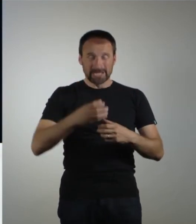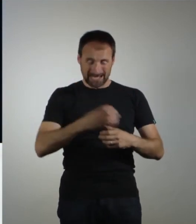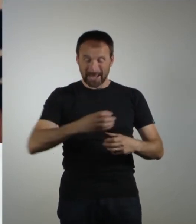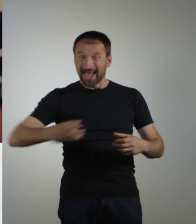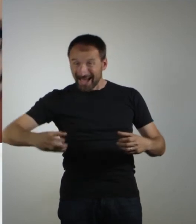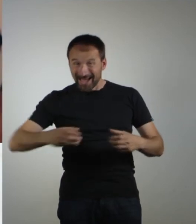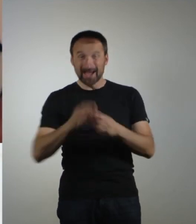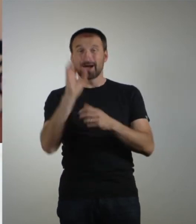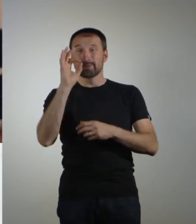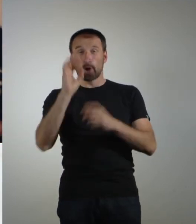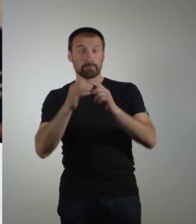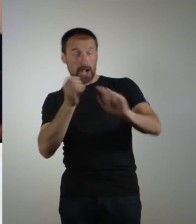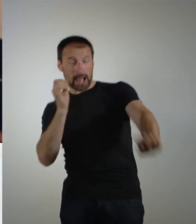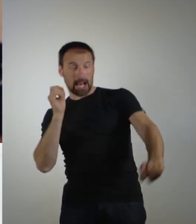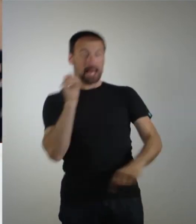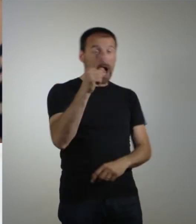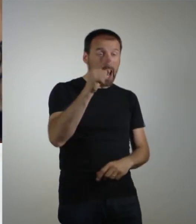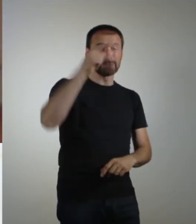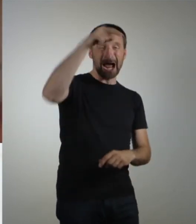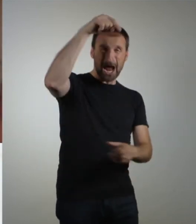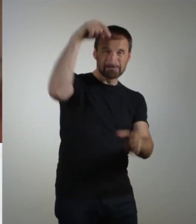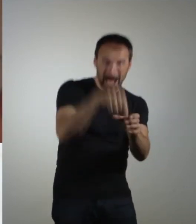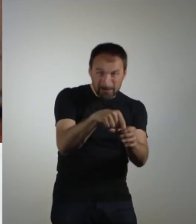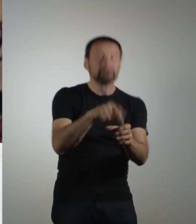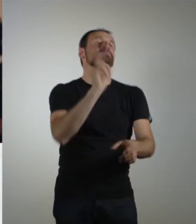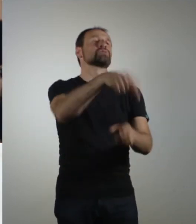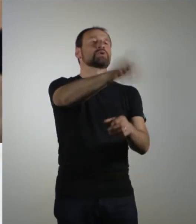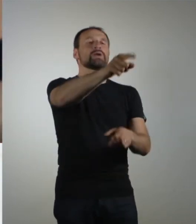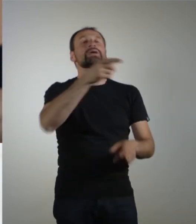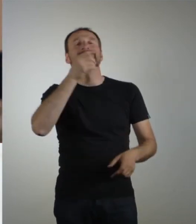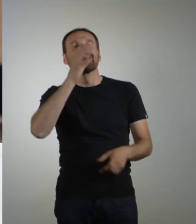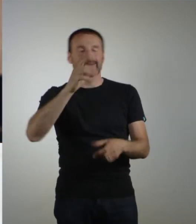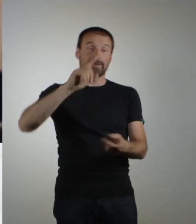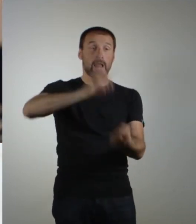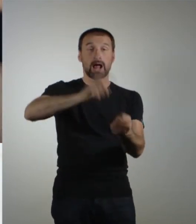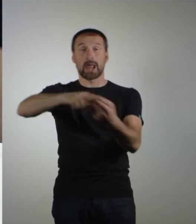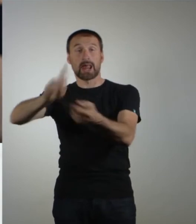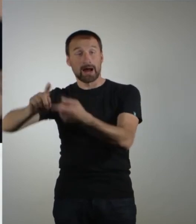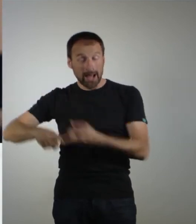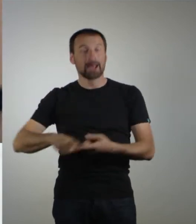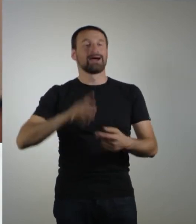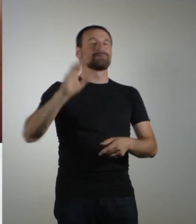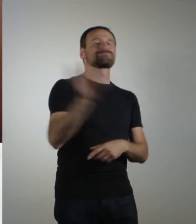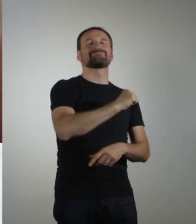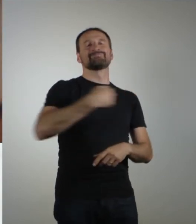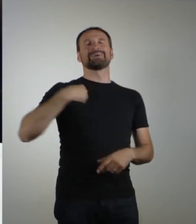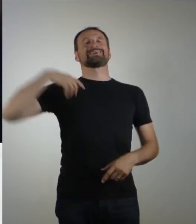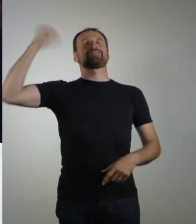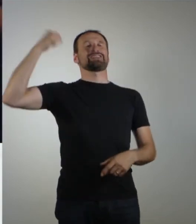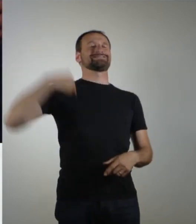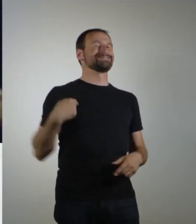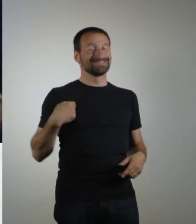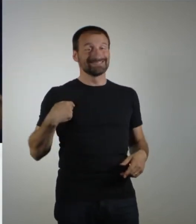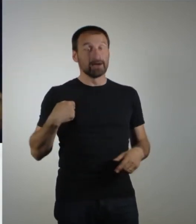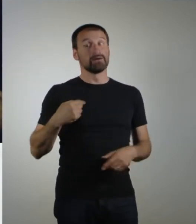gegnerischen Becher trifft, gewinnt. So, Ommas Handtuch nochmal zurecht gerückt. Jeder hat hier zwei Vorrundenspiele. Um weiterzukommen, müssen Basti und